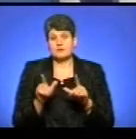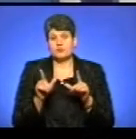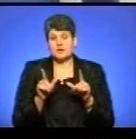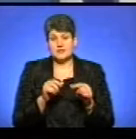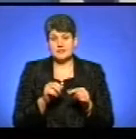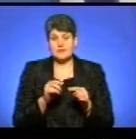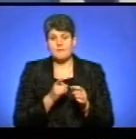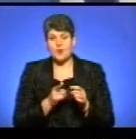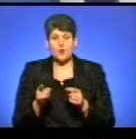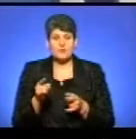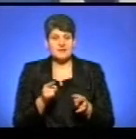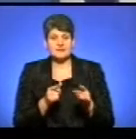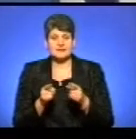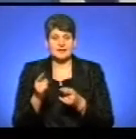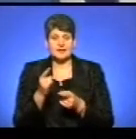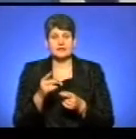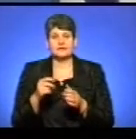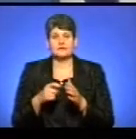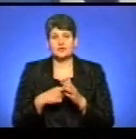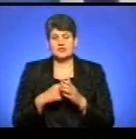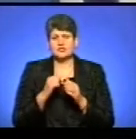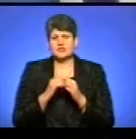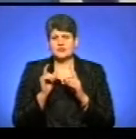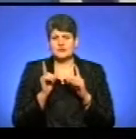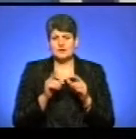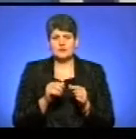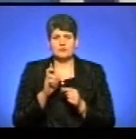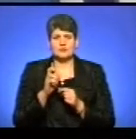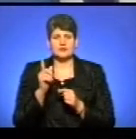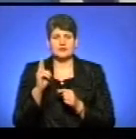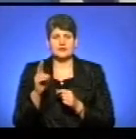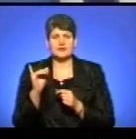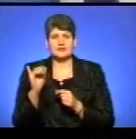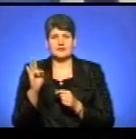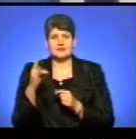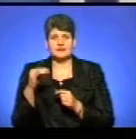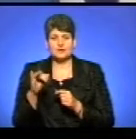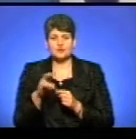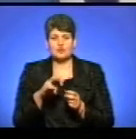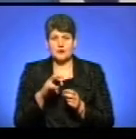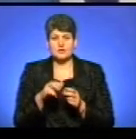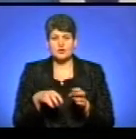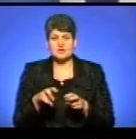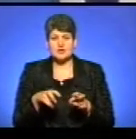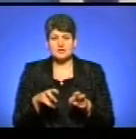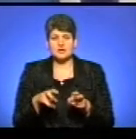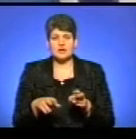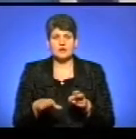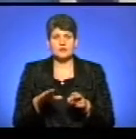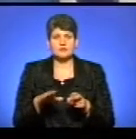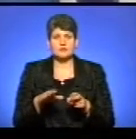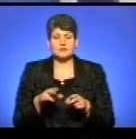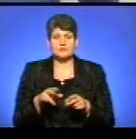по об'їздних ми, Донецьких, часто їздили з буданом кіндієм, шукали розтяжки ногами, бо треба було переїжджати.